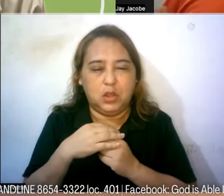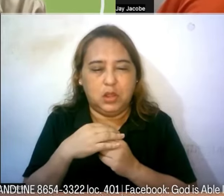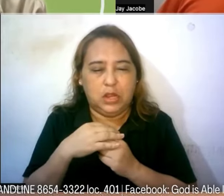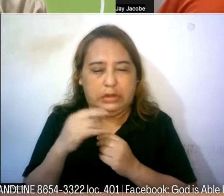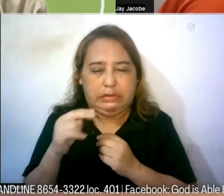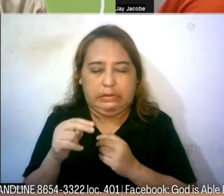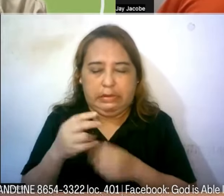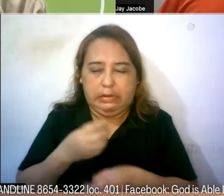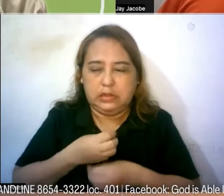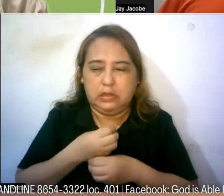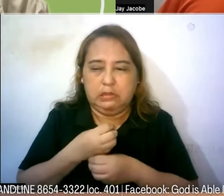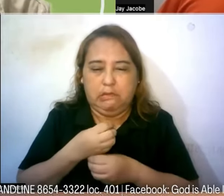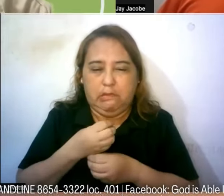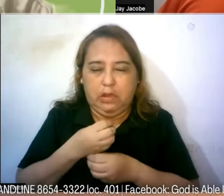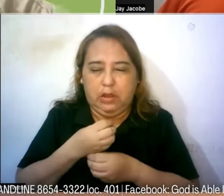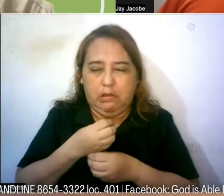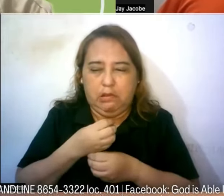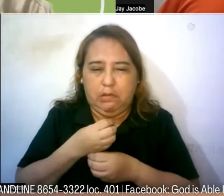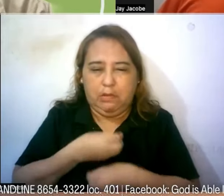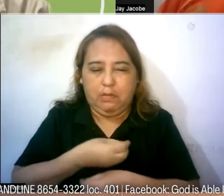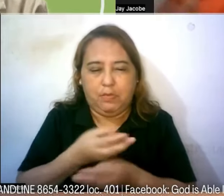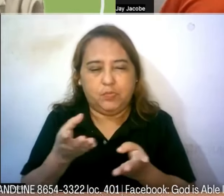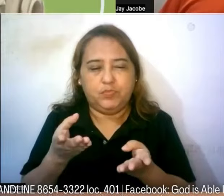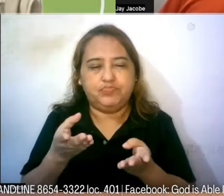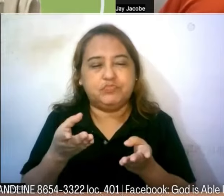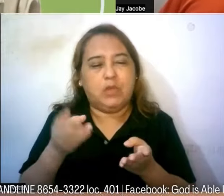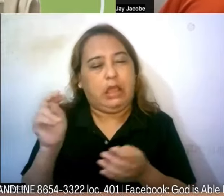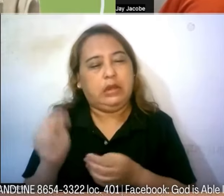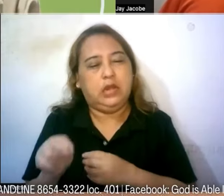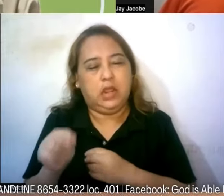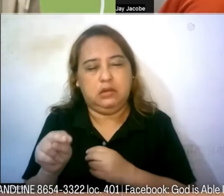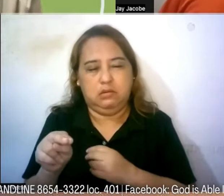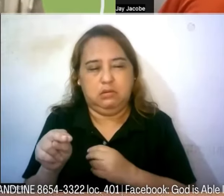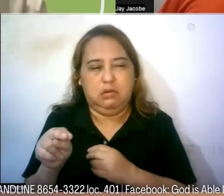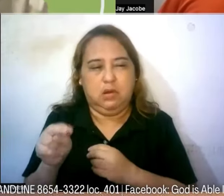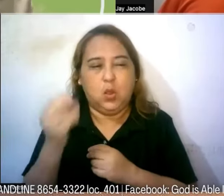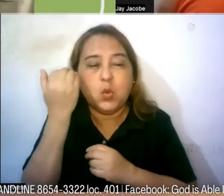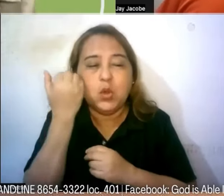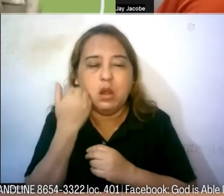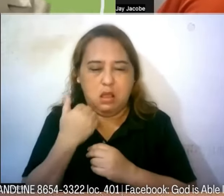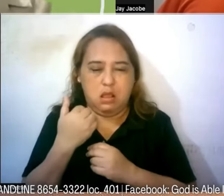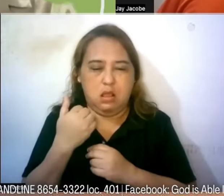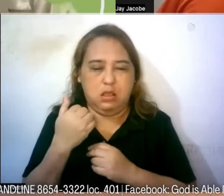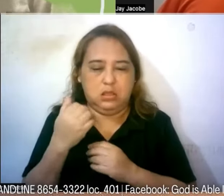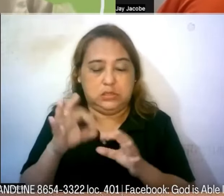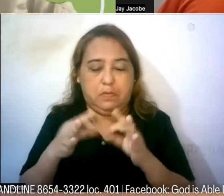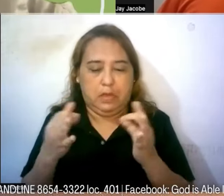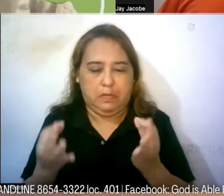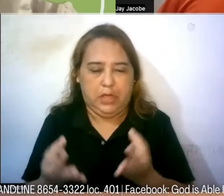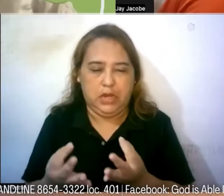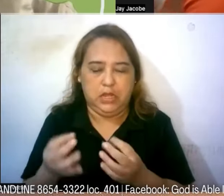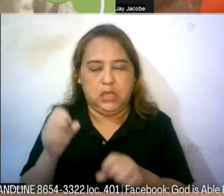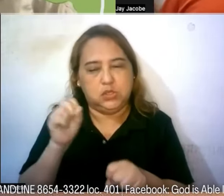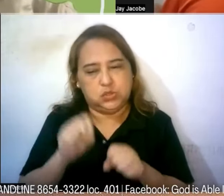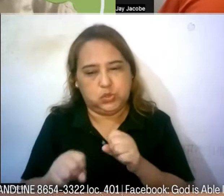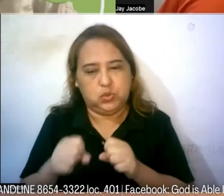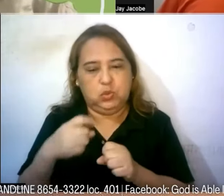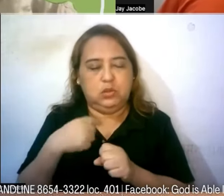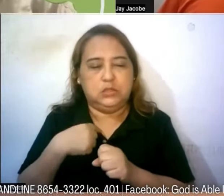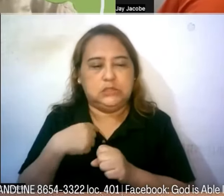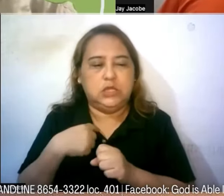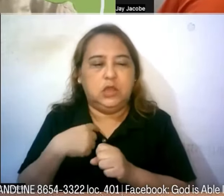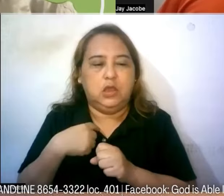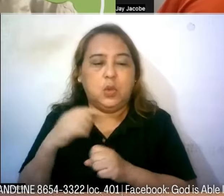ministry nakita po namin yung hirap kaya napilitan po akong mag-abroad yun nga po ngayon mas alam na nila